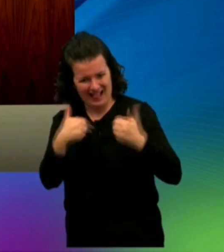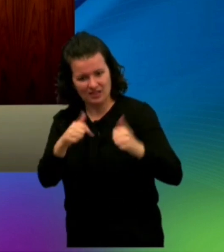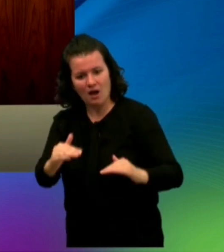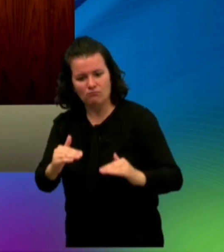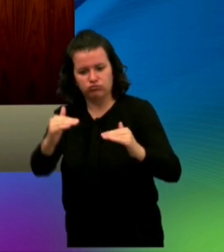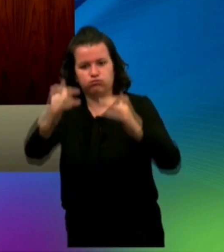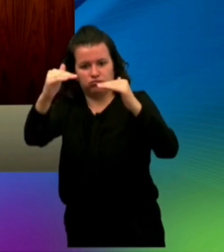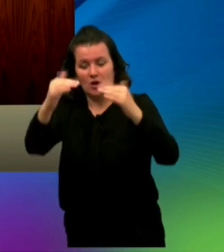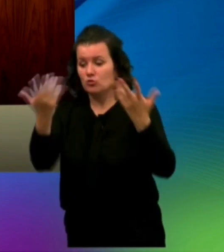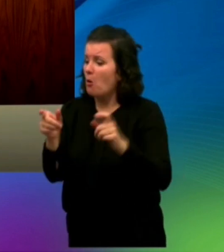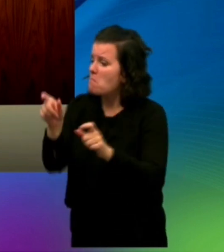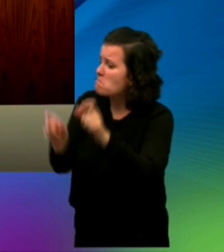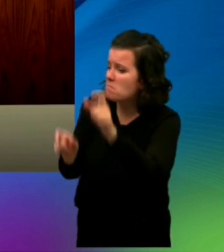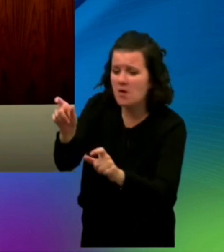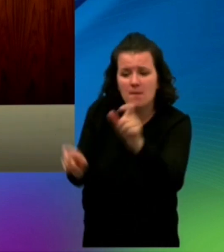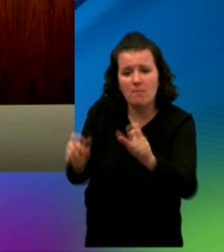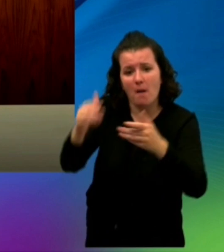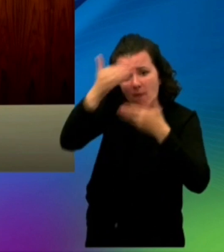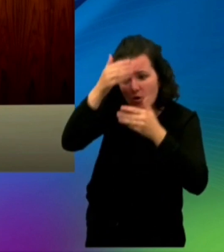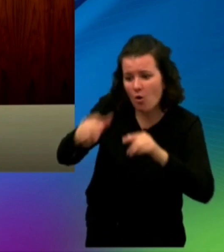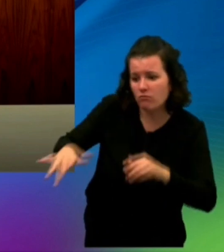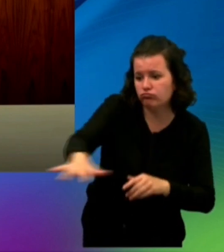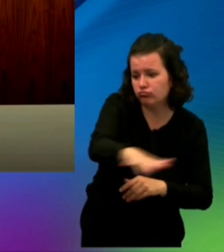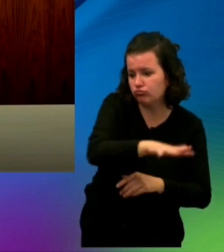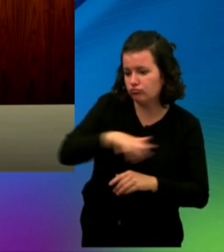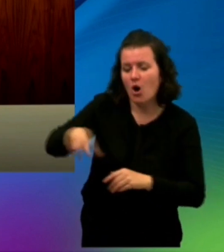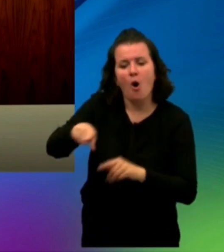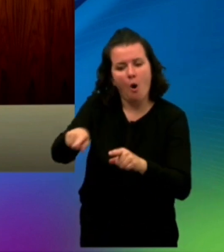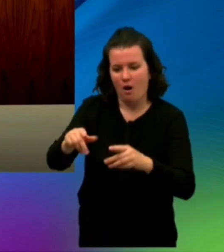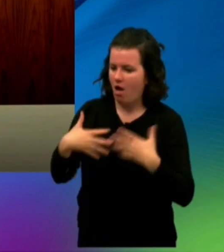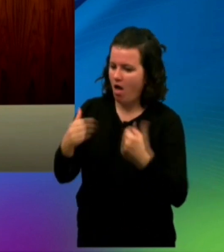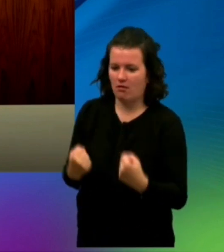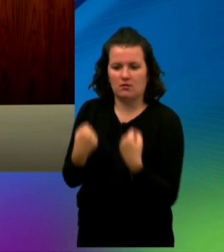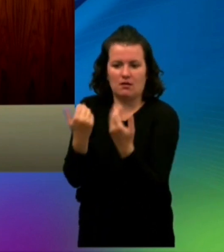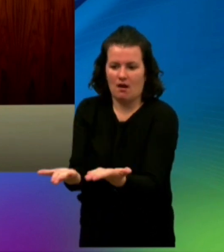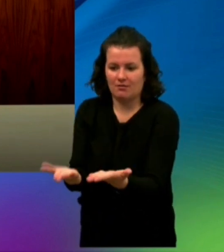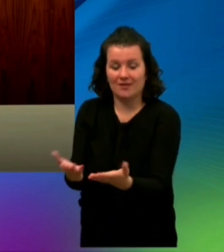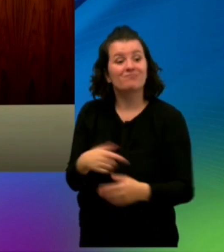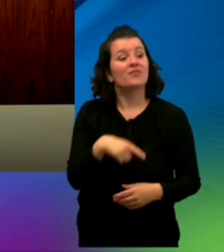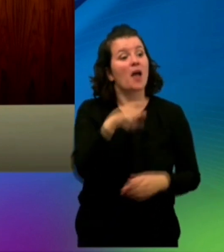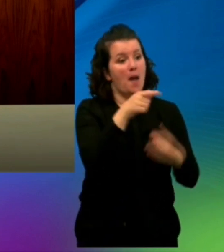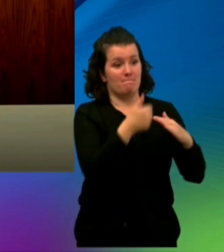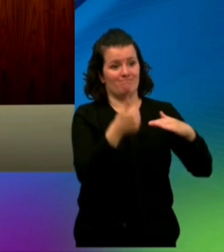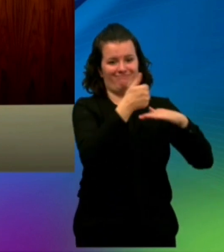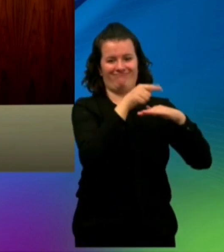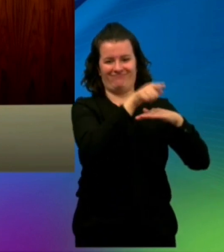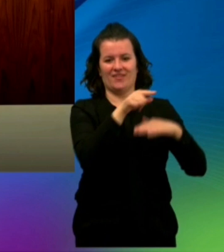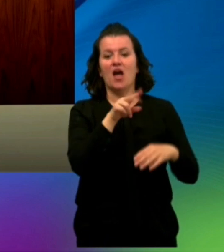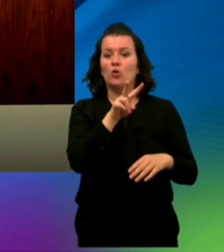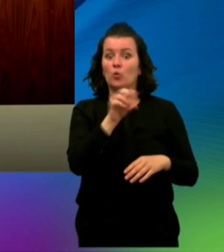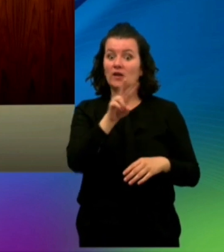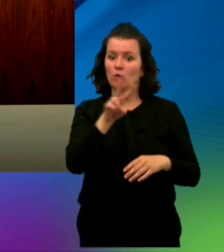من مشكلة طورة اجتماعية كبرى في المملكة المغربية ولإنجاح هذا الورش قمنا في الحكومة